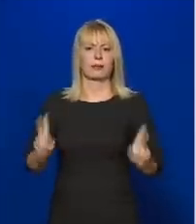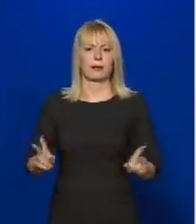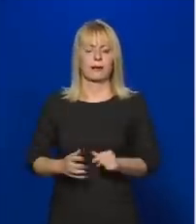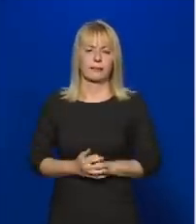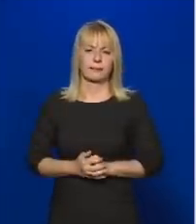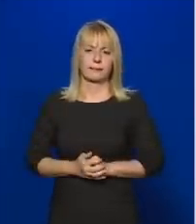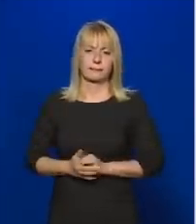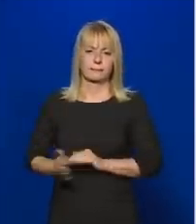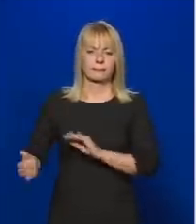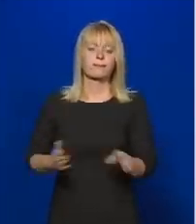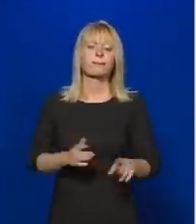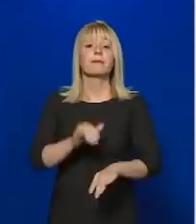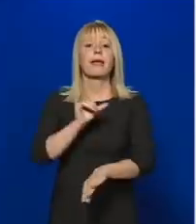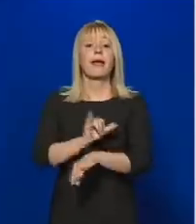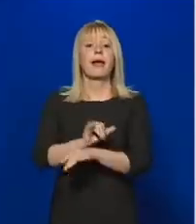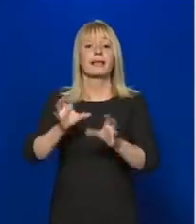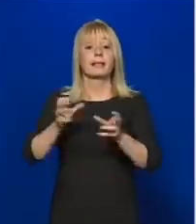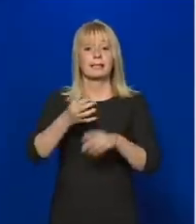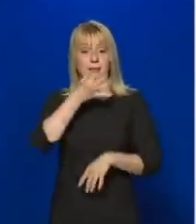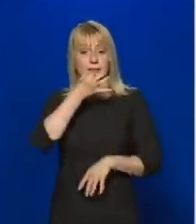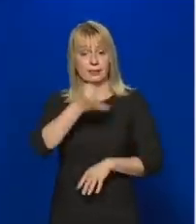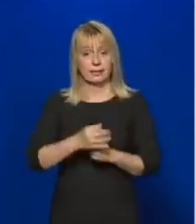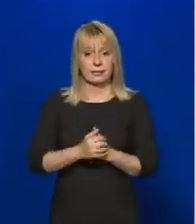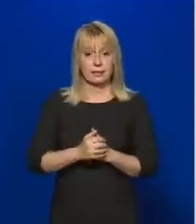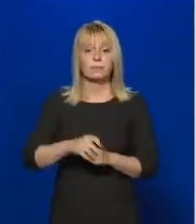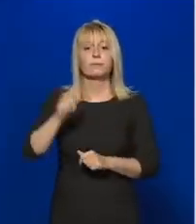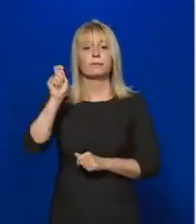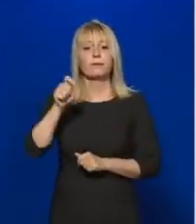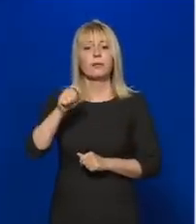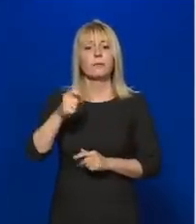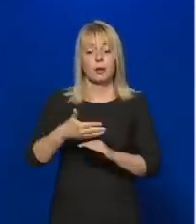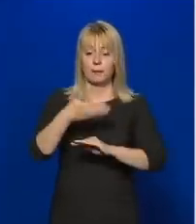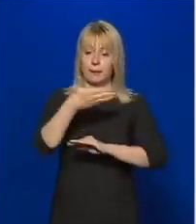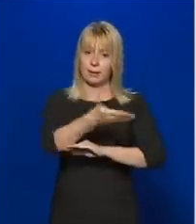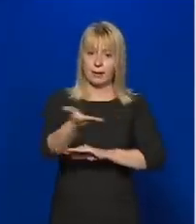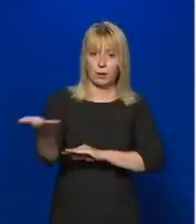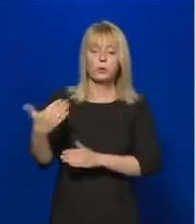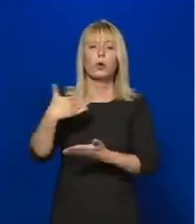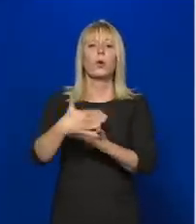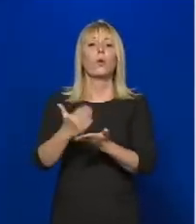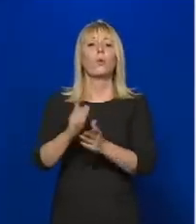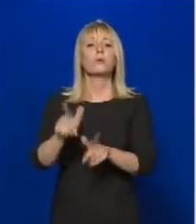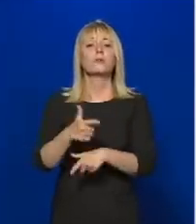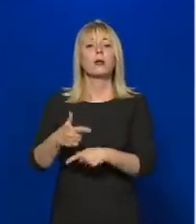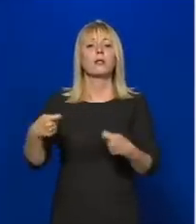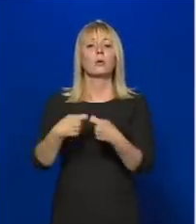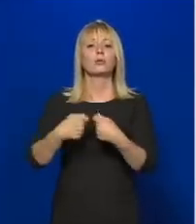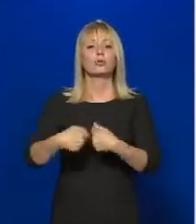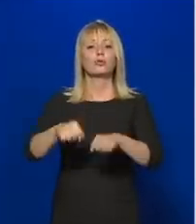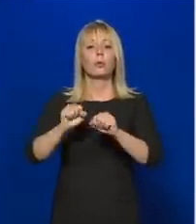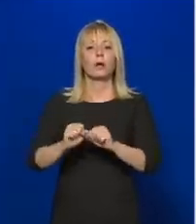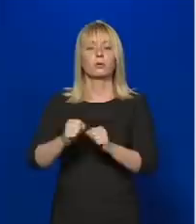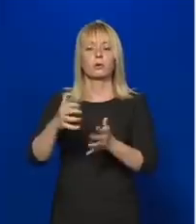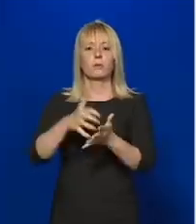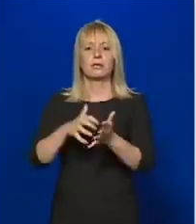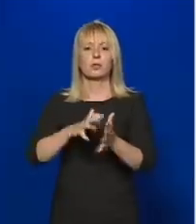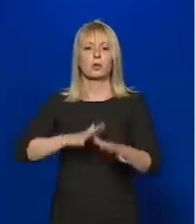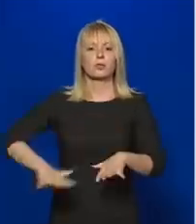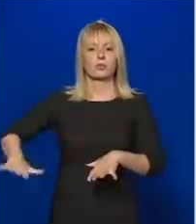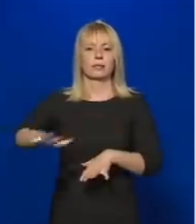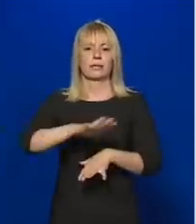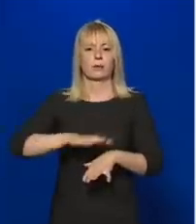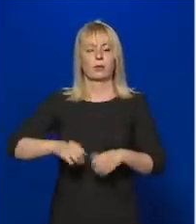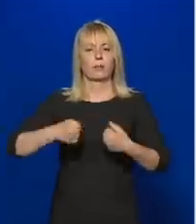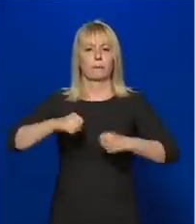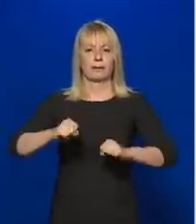A heti tévék kérdései következnek, a parlament előtt fekszik az osztatlan közös tulajdonú mezőgazdasági területek birtók rendezéséről